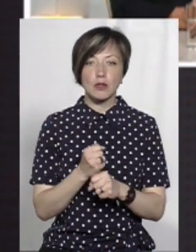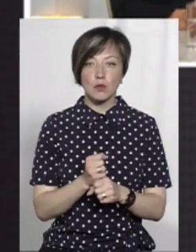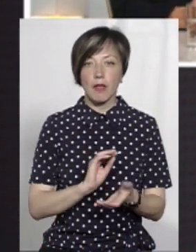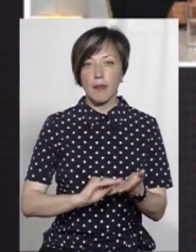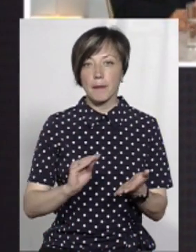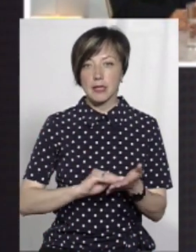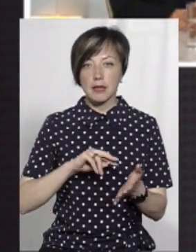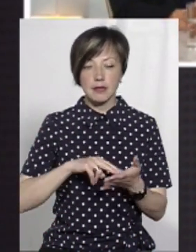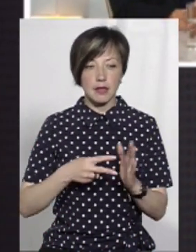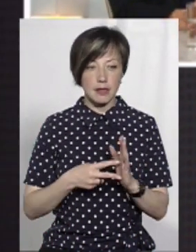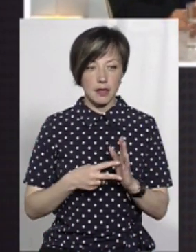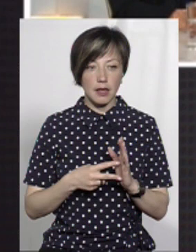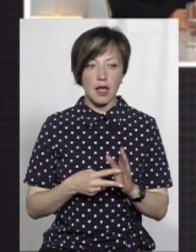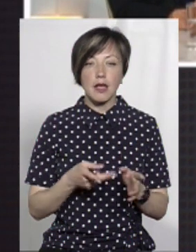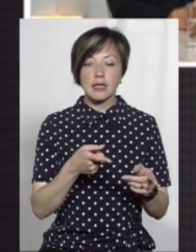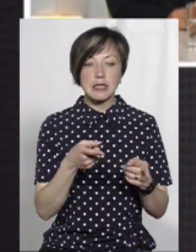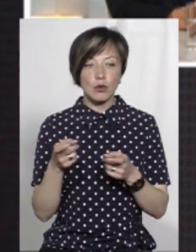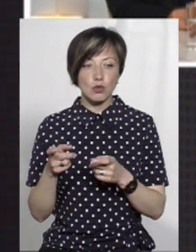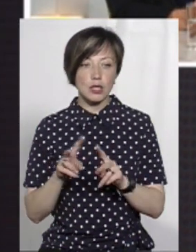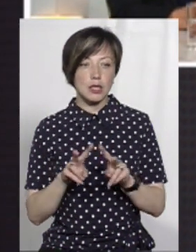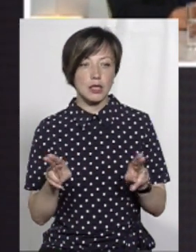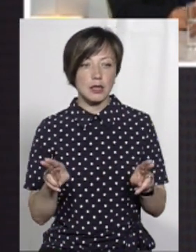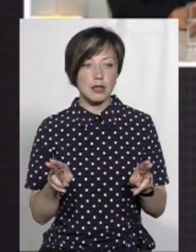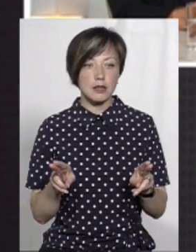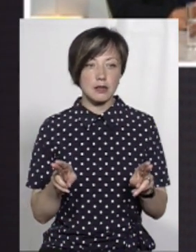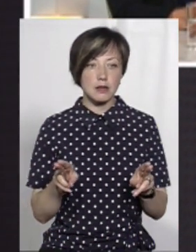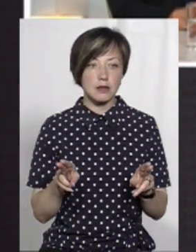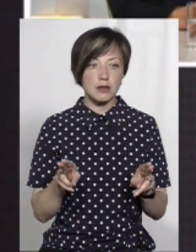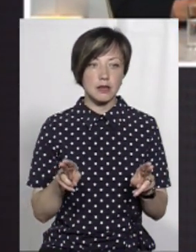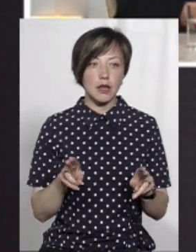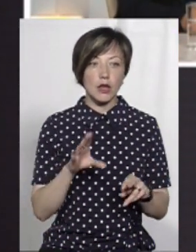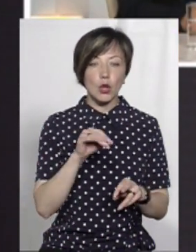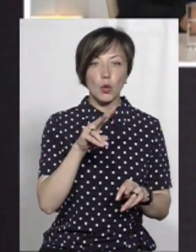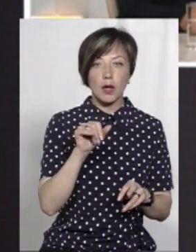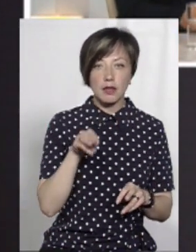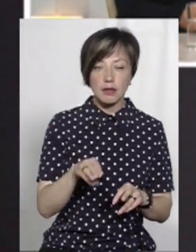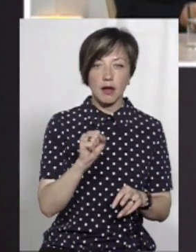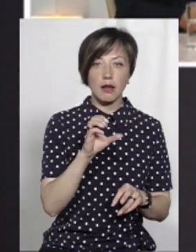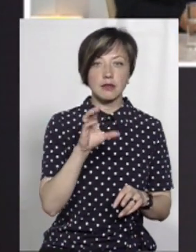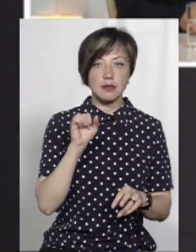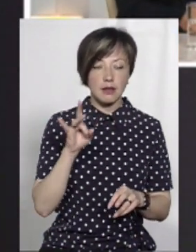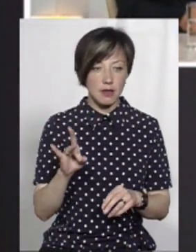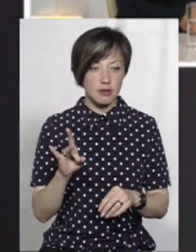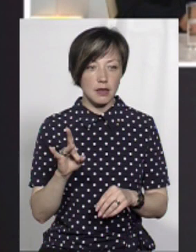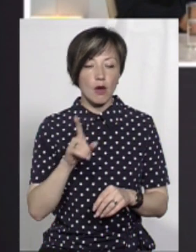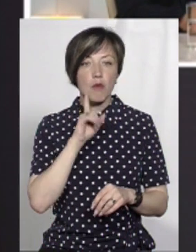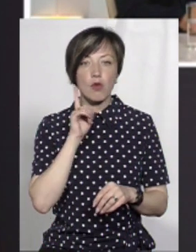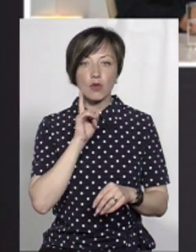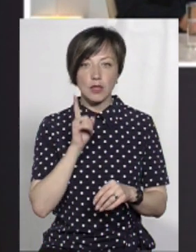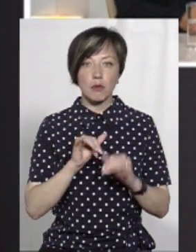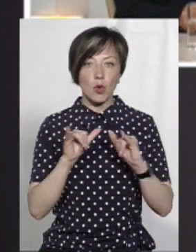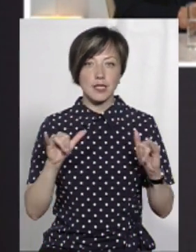написанням стратегій. Ми залучили, як Юліт, Астар компанію, ви знаєте, це так само молоді